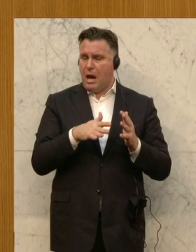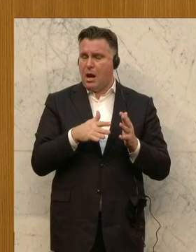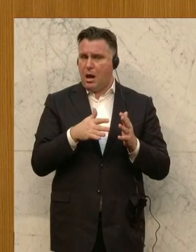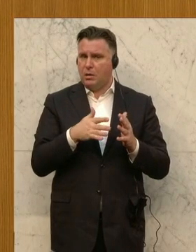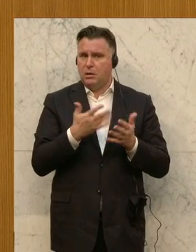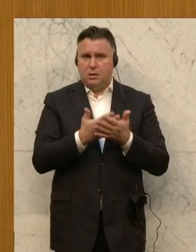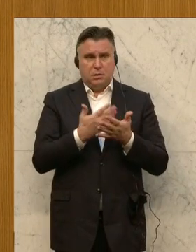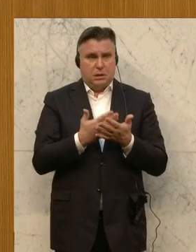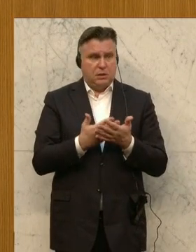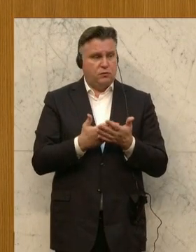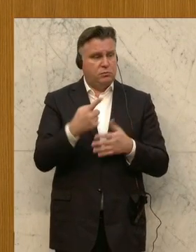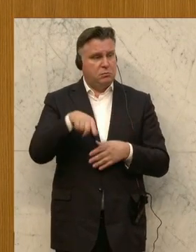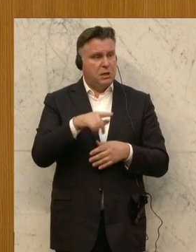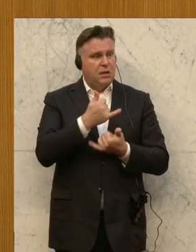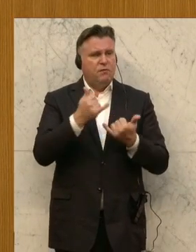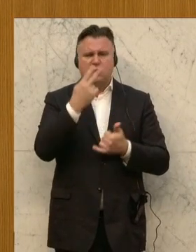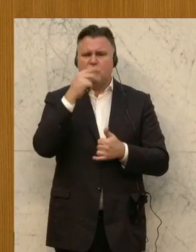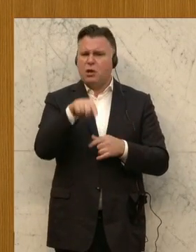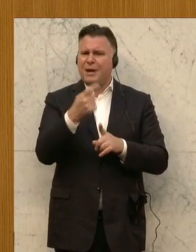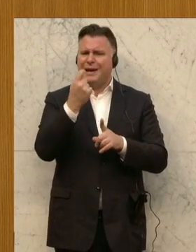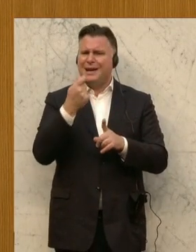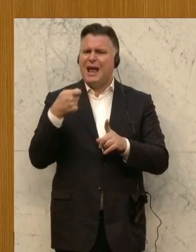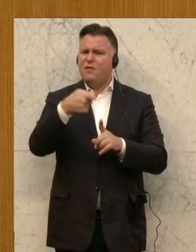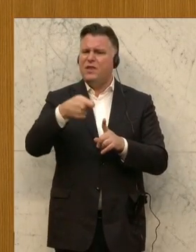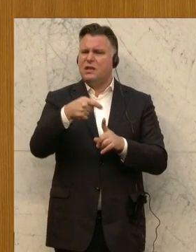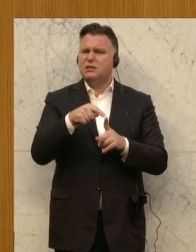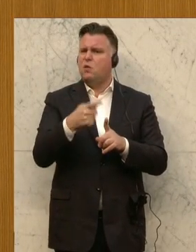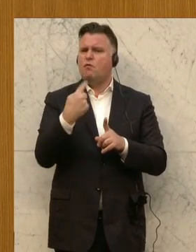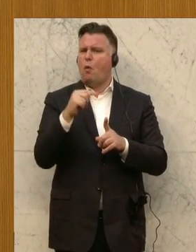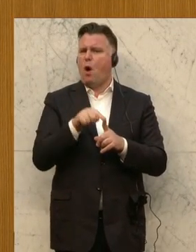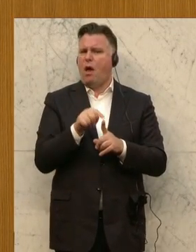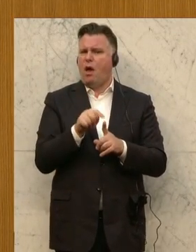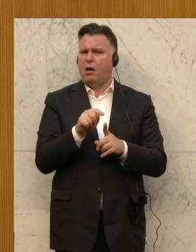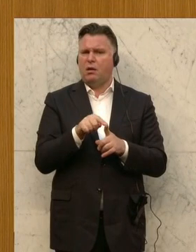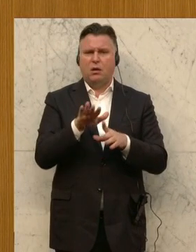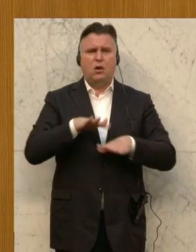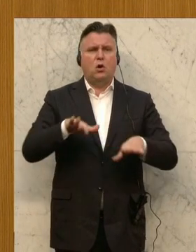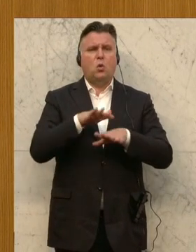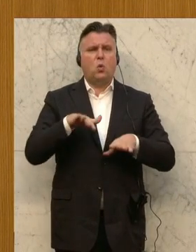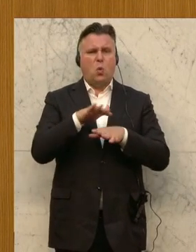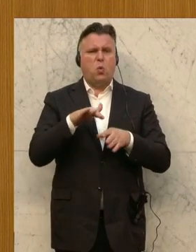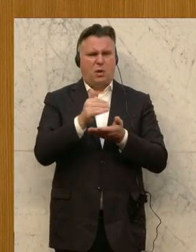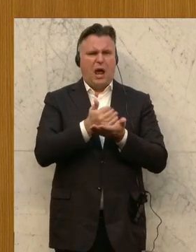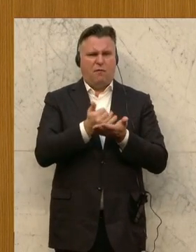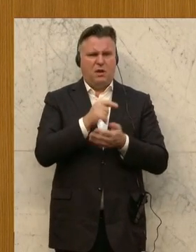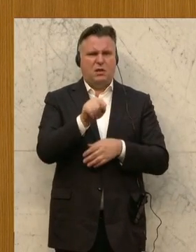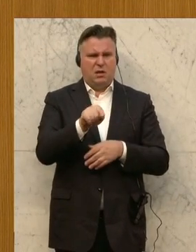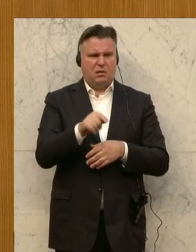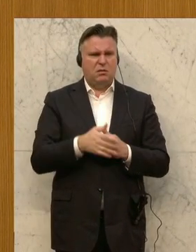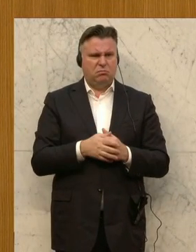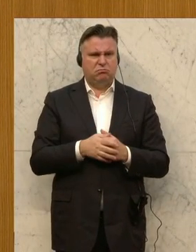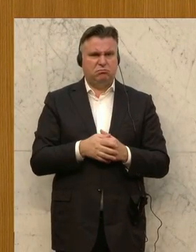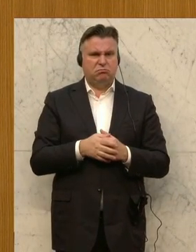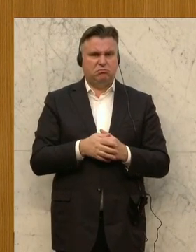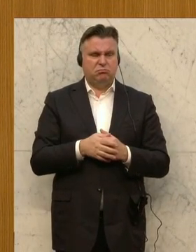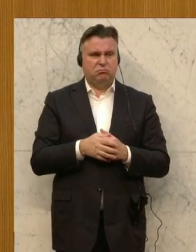wäre eine Finanzierung möglich dieses Grundeinkommens? Auch hier muss